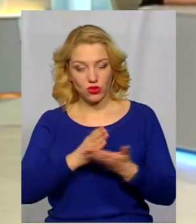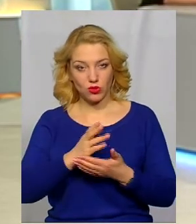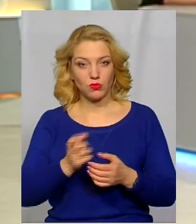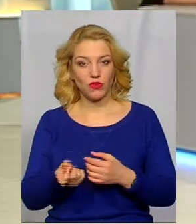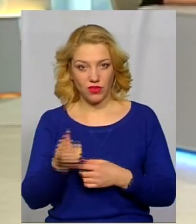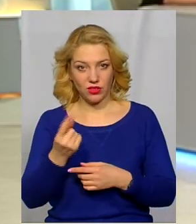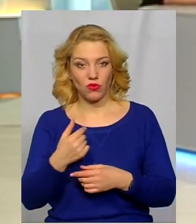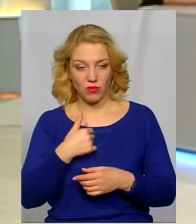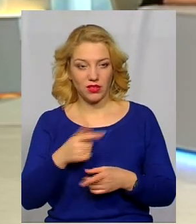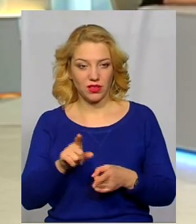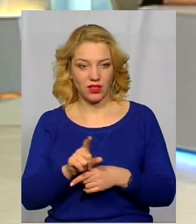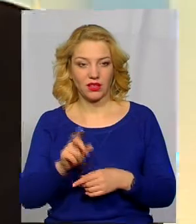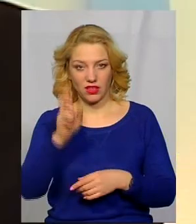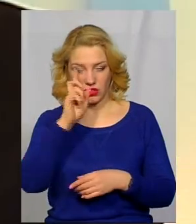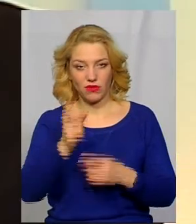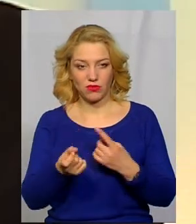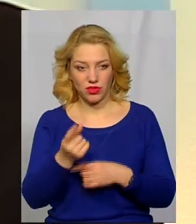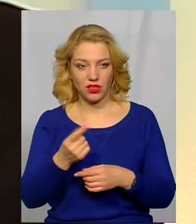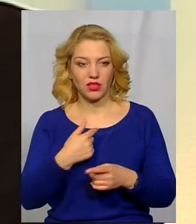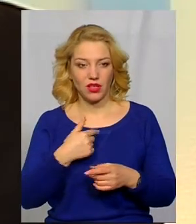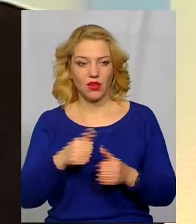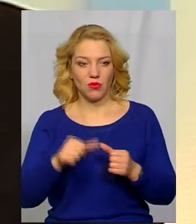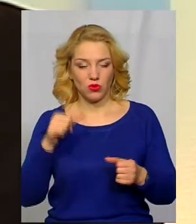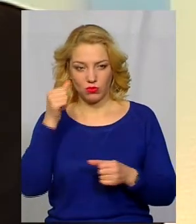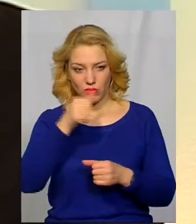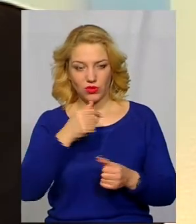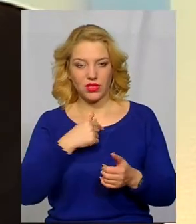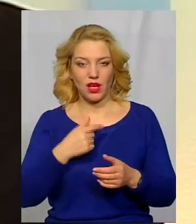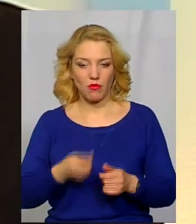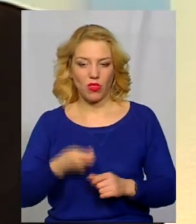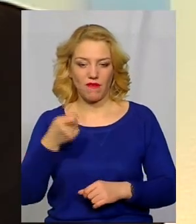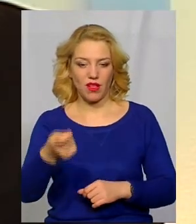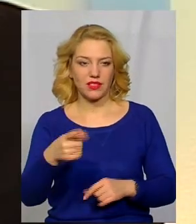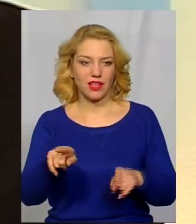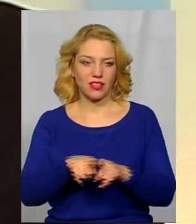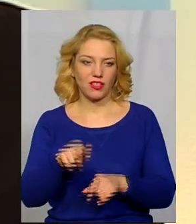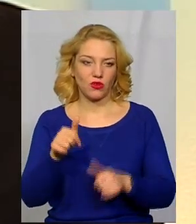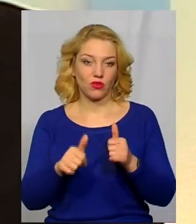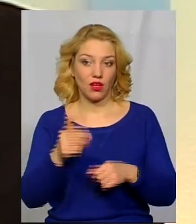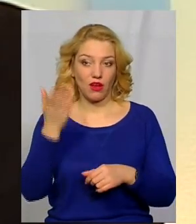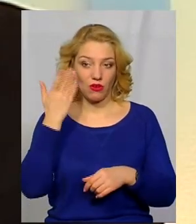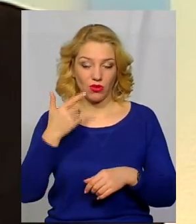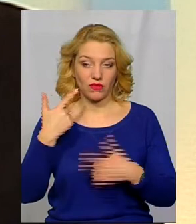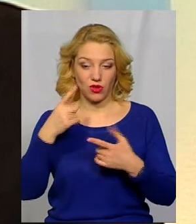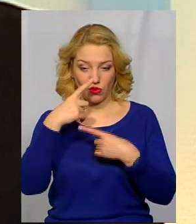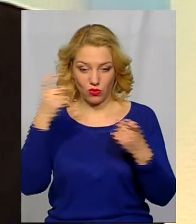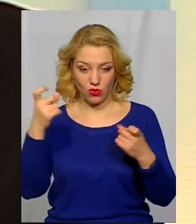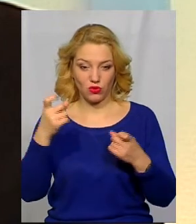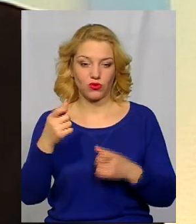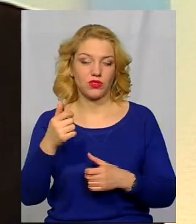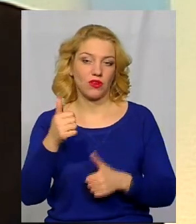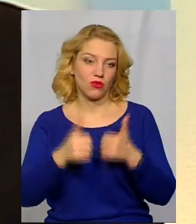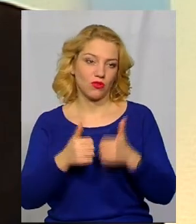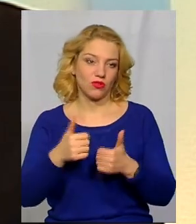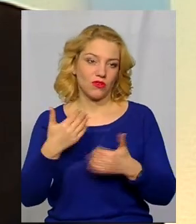таке виникло бажання і минулому році я кілька разів подавалась на такі конкурси. Тому, якщо оголошується конкурс, на нього вже є людина, яка цю